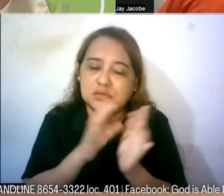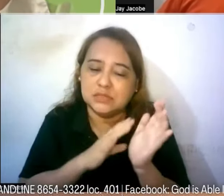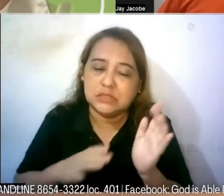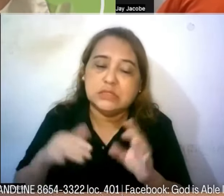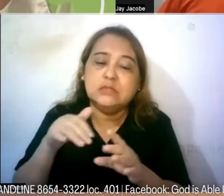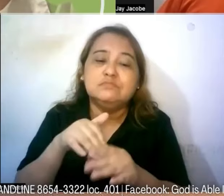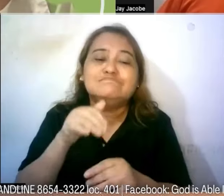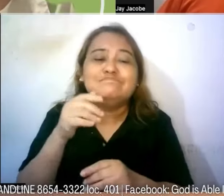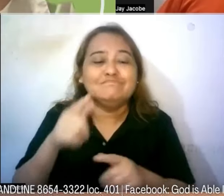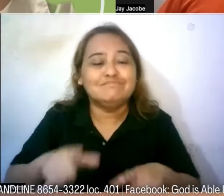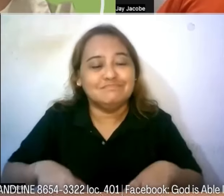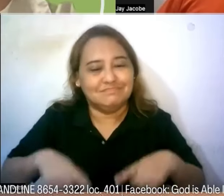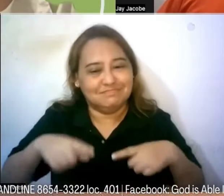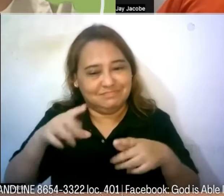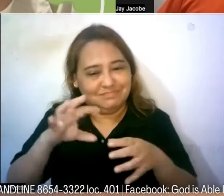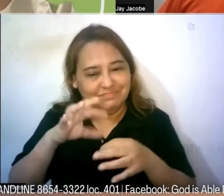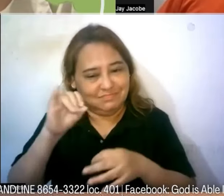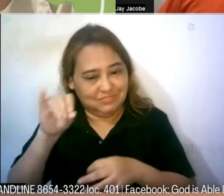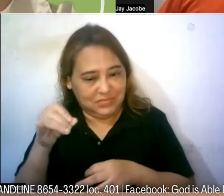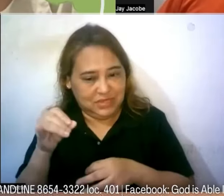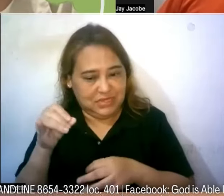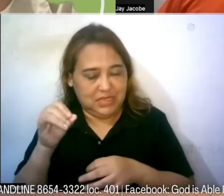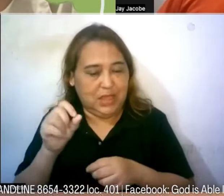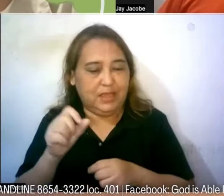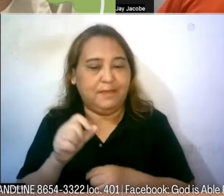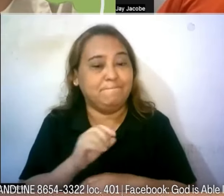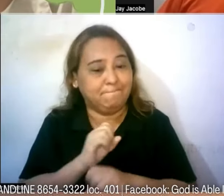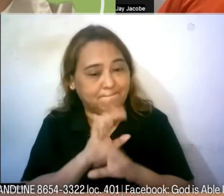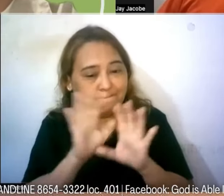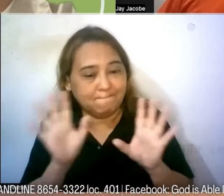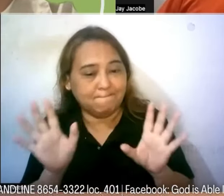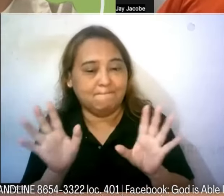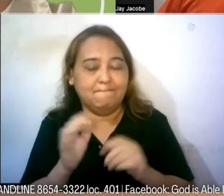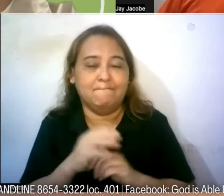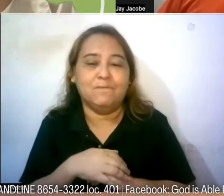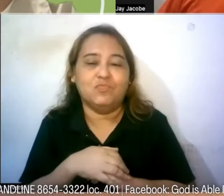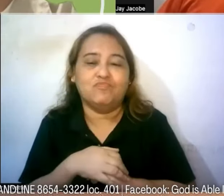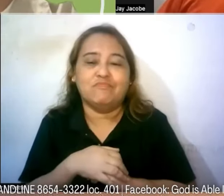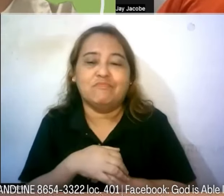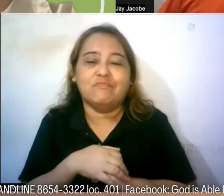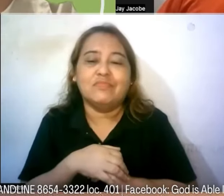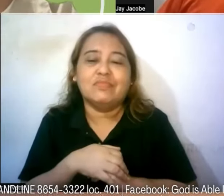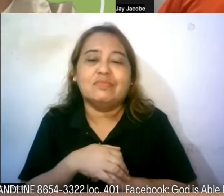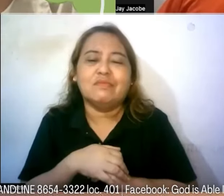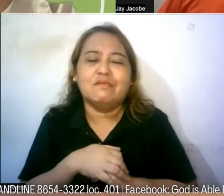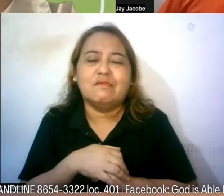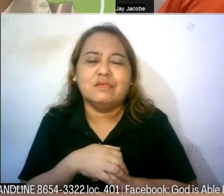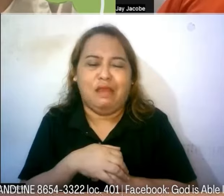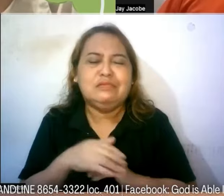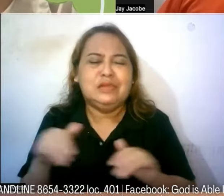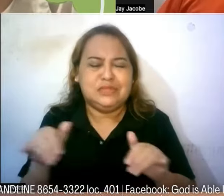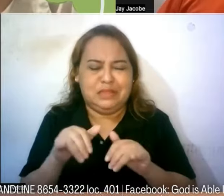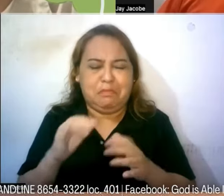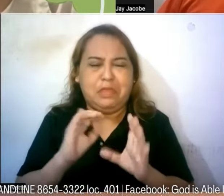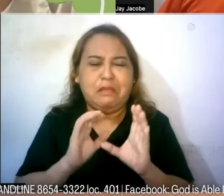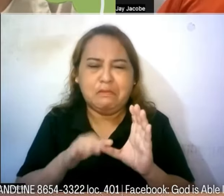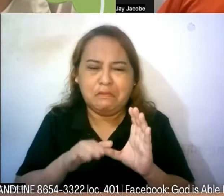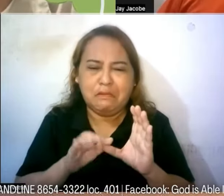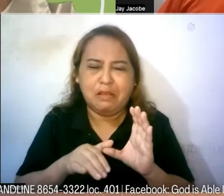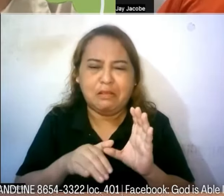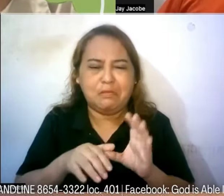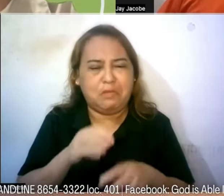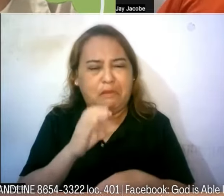nililinaw ni Jesus kung sino siya at anong panawagan niya sa buhay ni Pastor at ganon din ang kapansanan yung crisis ng